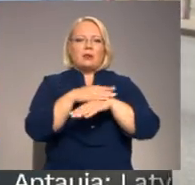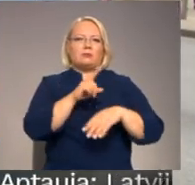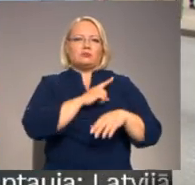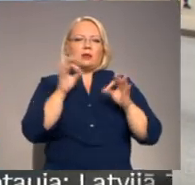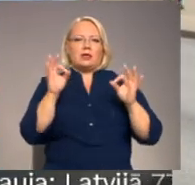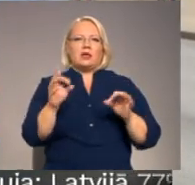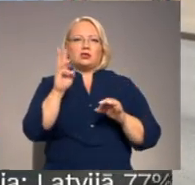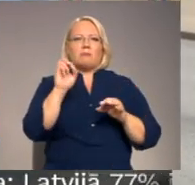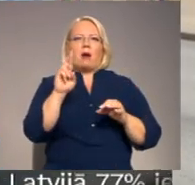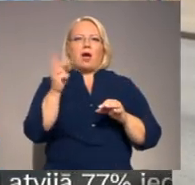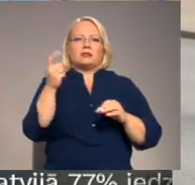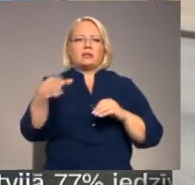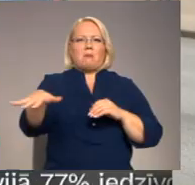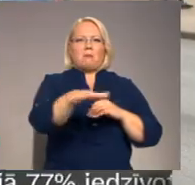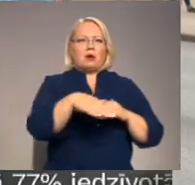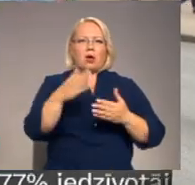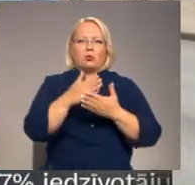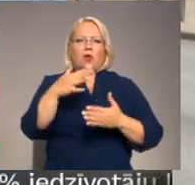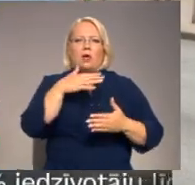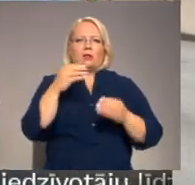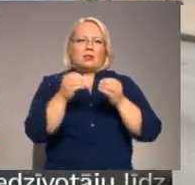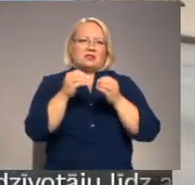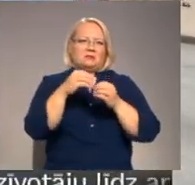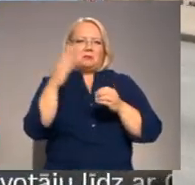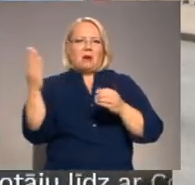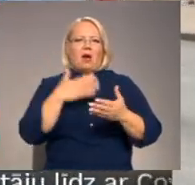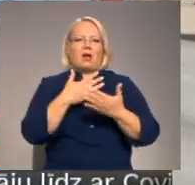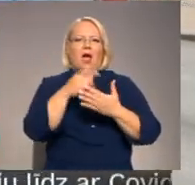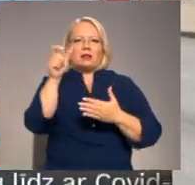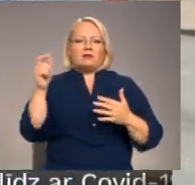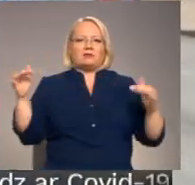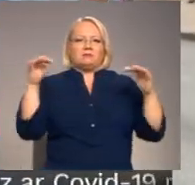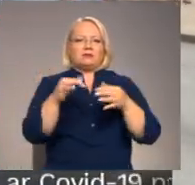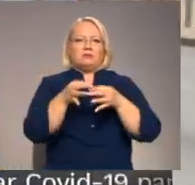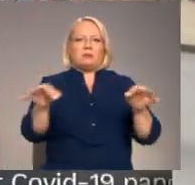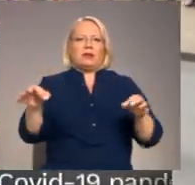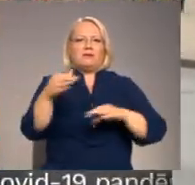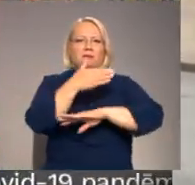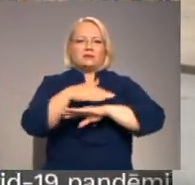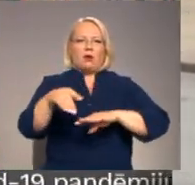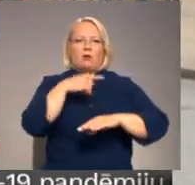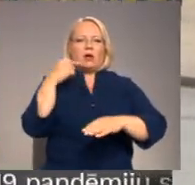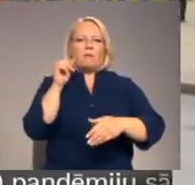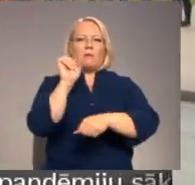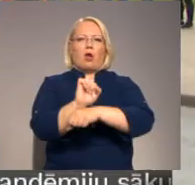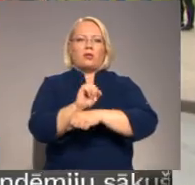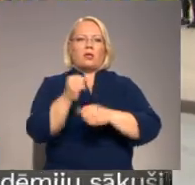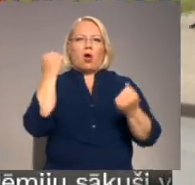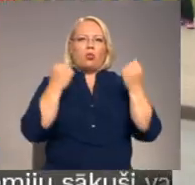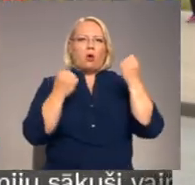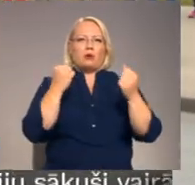Marsa parkā notikušajiem, vairāki desmit aktīvis sapulcējušies pie brīvības ielas un mēģina bloķēt automašīnu satiksmi.